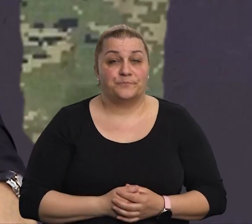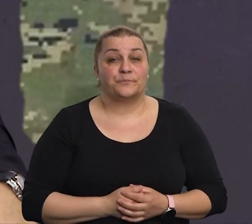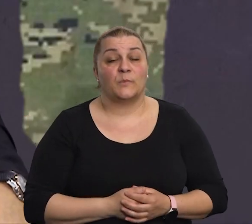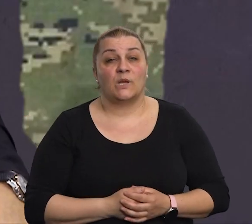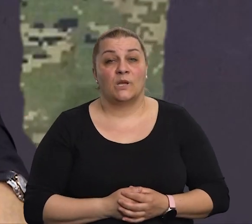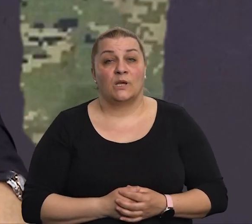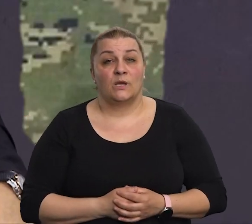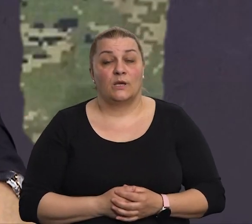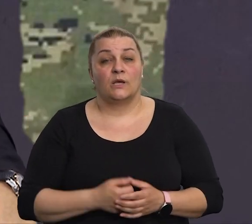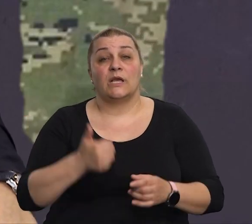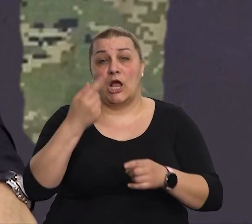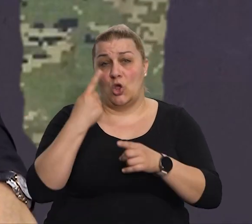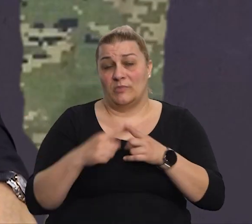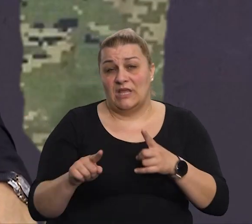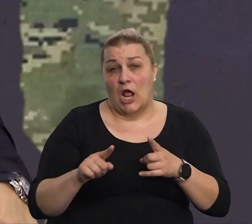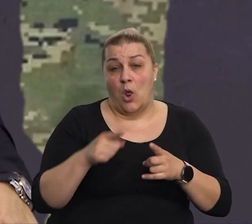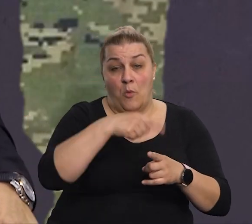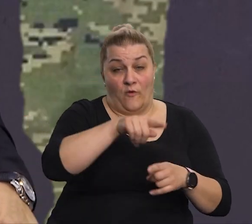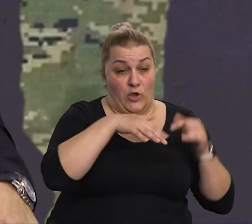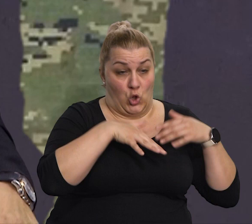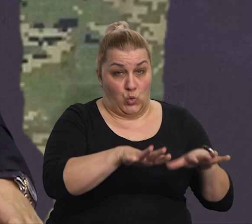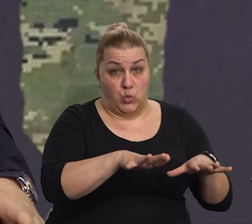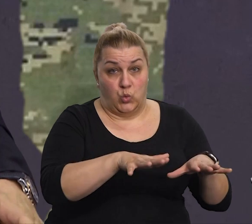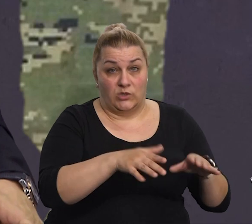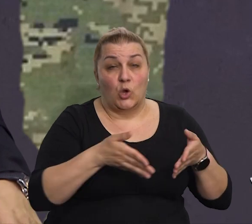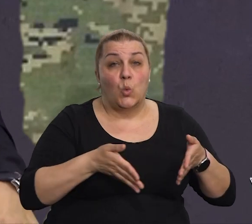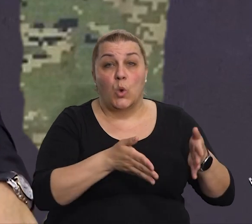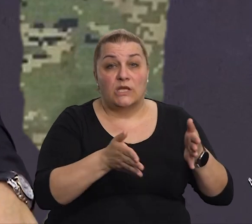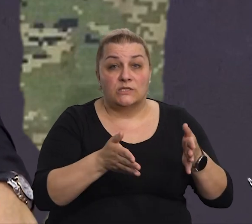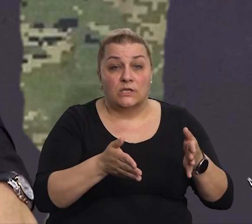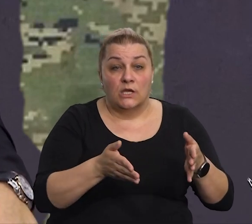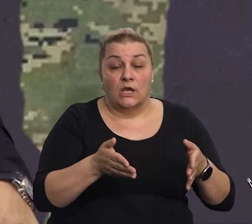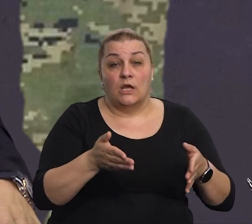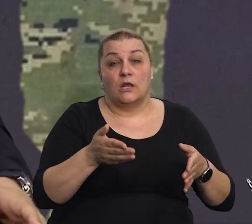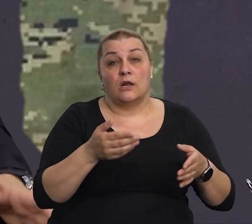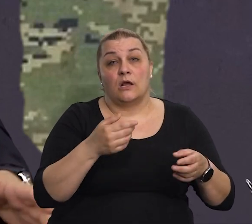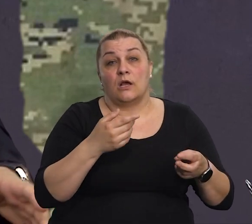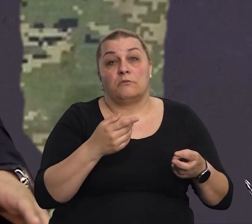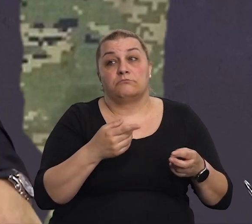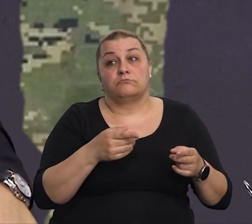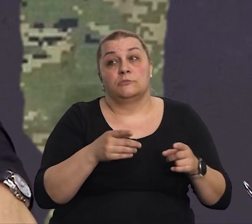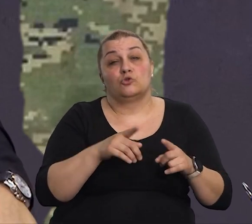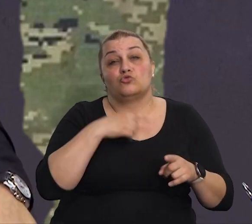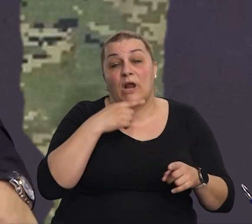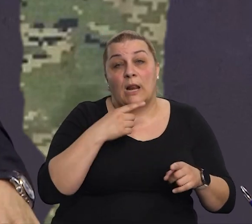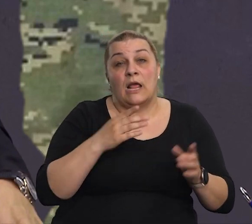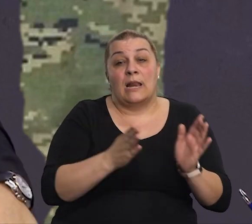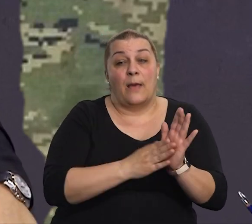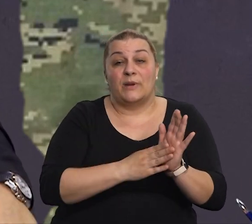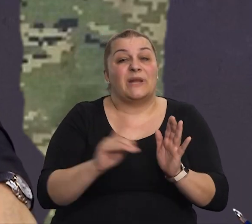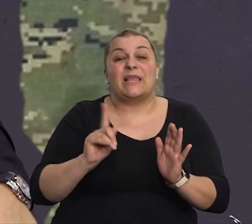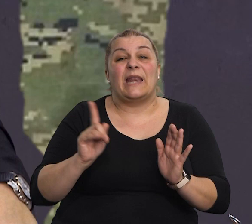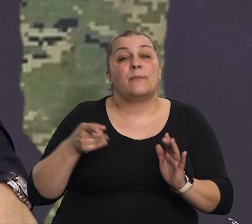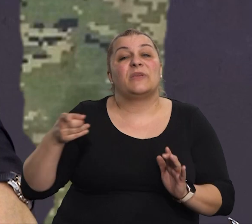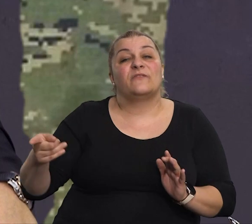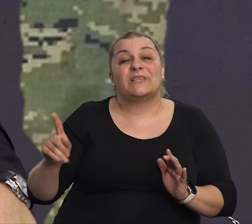dijelom ljudi smo na ulici, ono kare, koji su na doslovce pa skoro usudili, kao onda nije bilo vas, ne bi bilo, možda ovako tučeno i